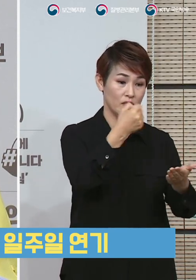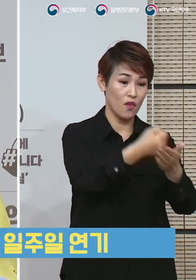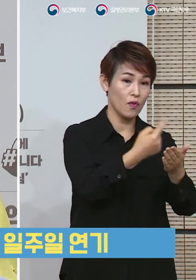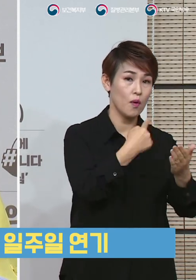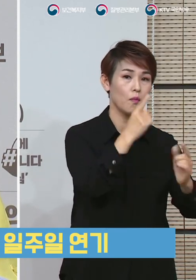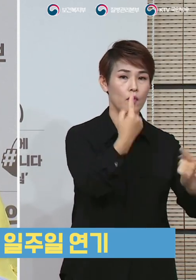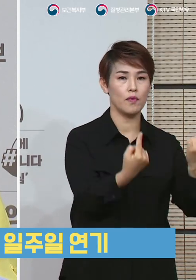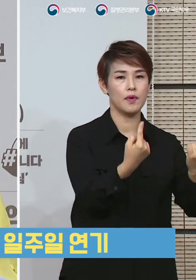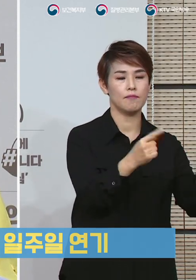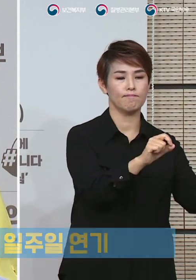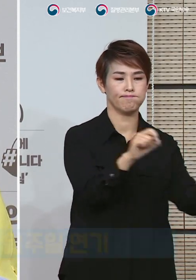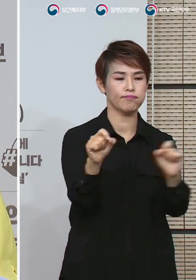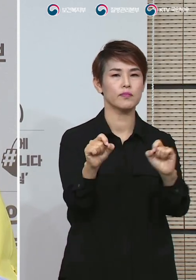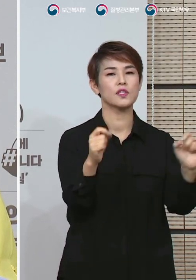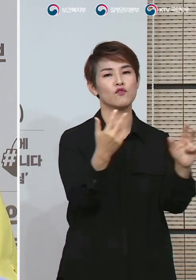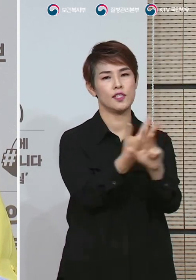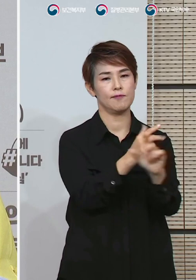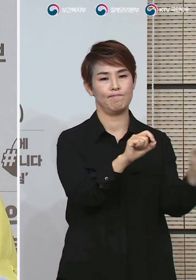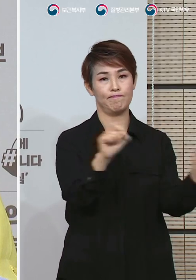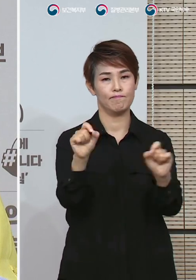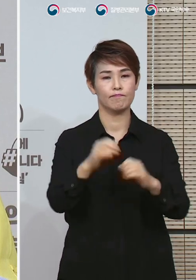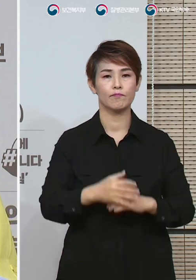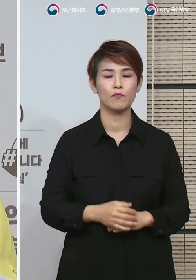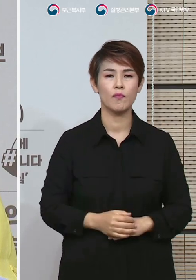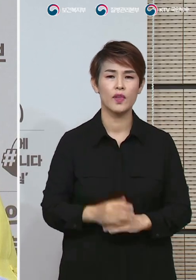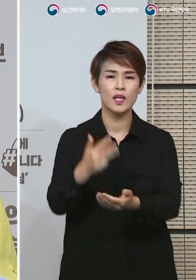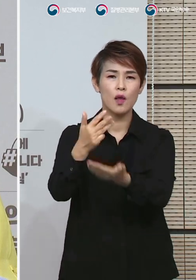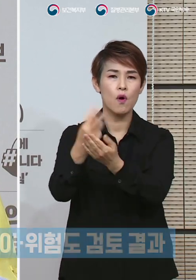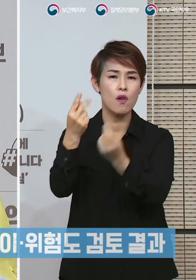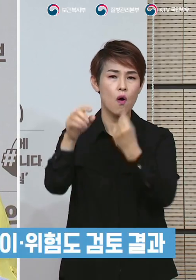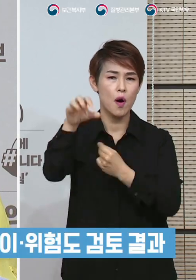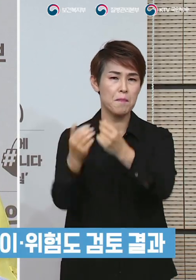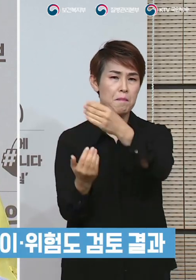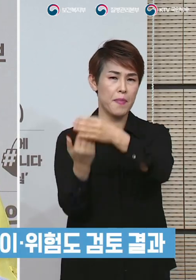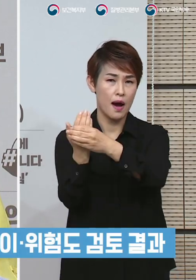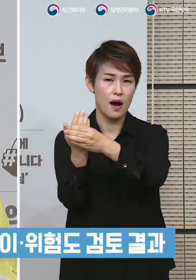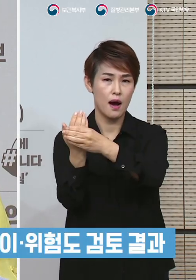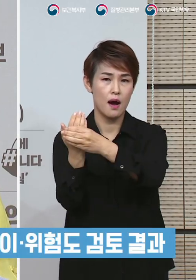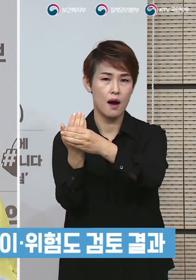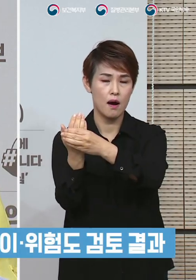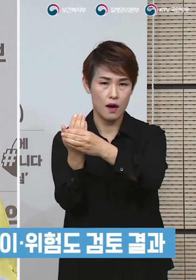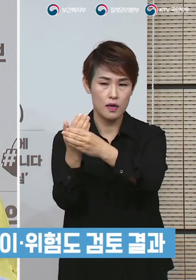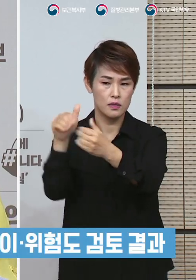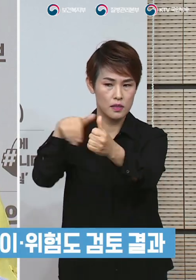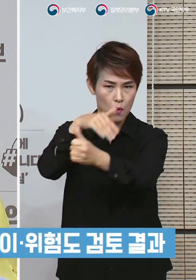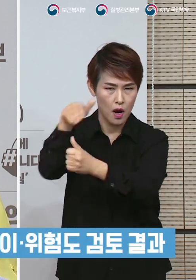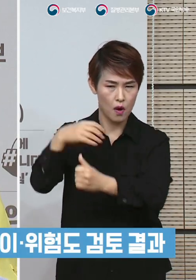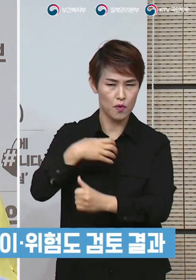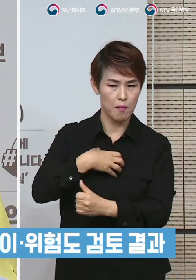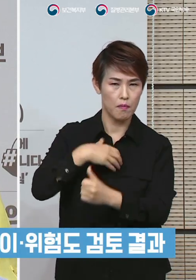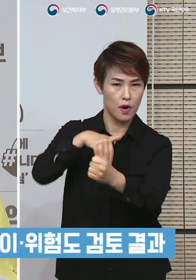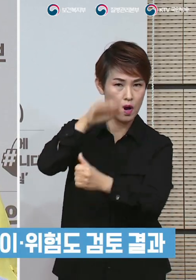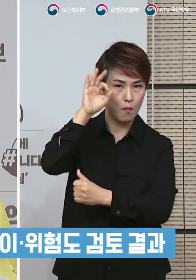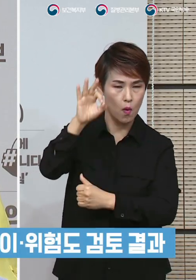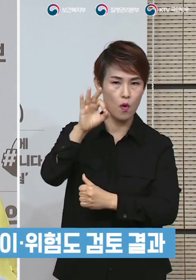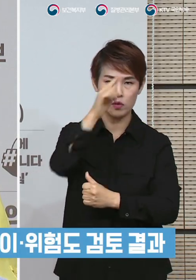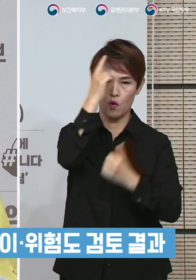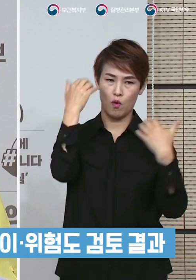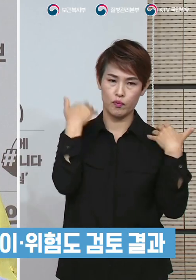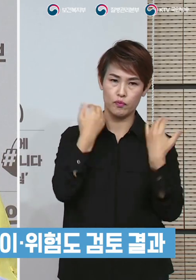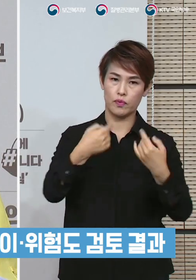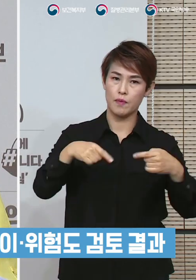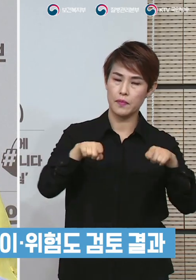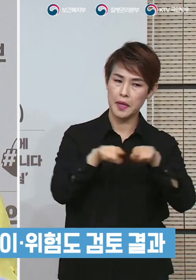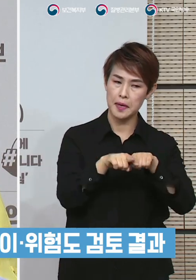숙련한다고 발표한 바 있습니다. 이는 이태원 클럽 관련 확진자 발생 추이와 위험도를 방역당국과